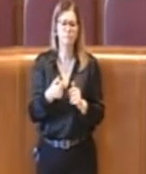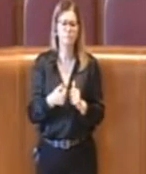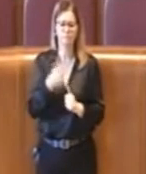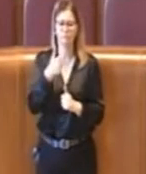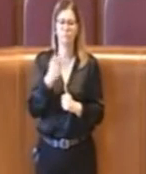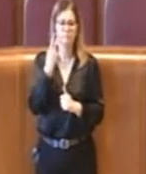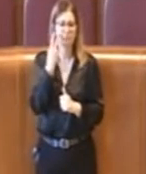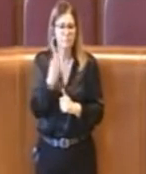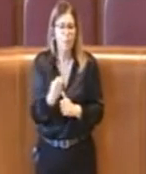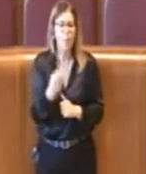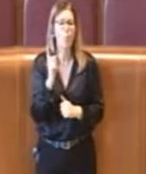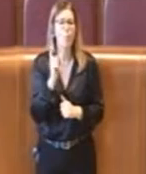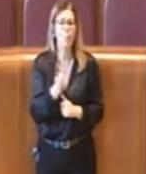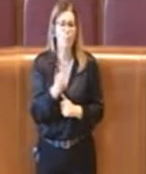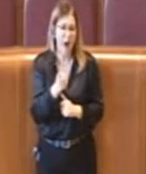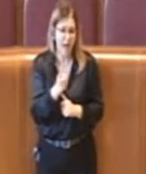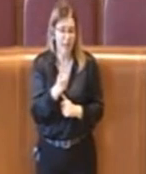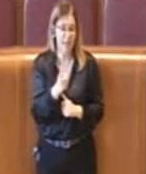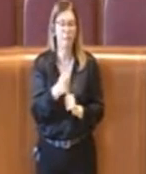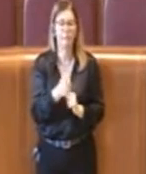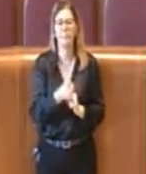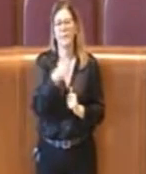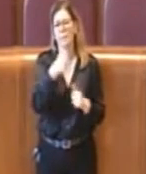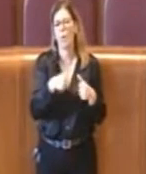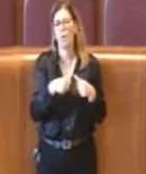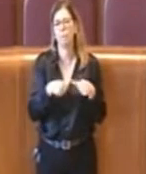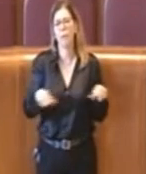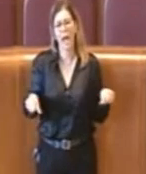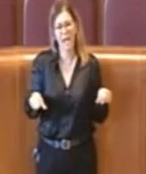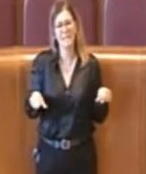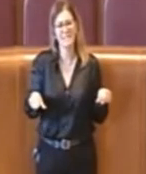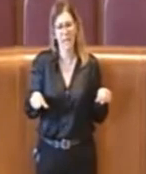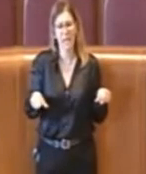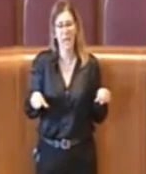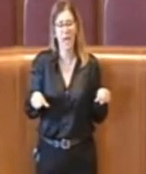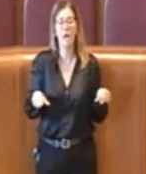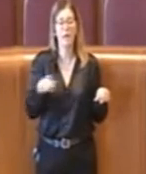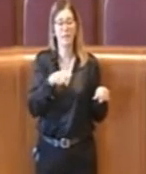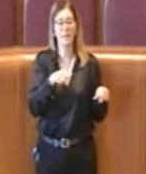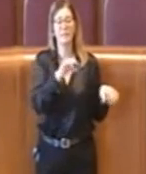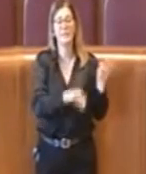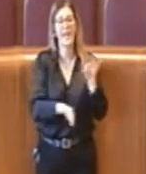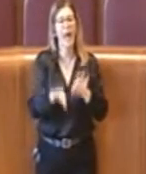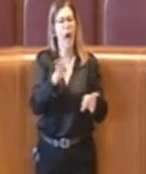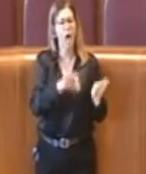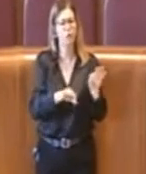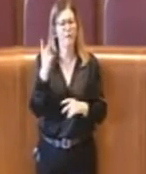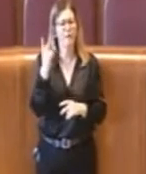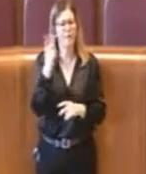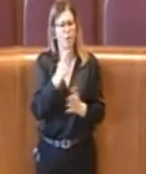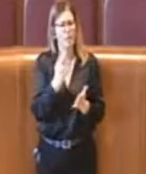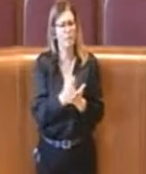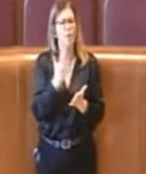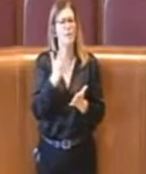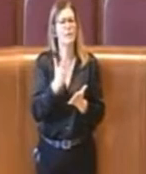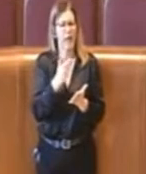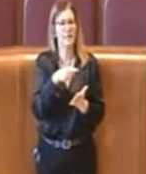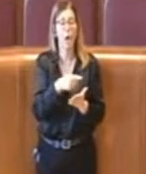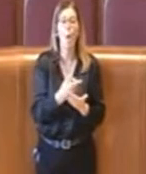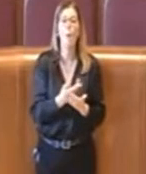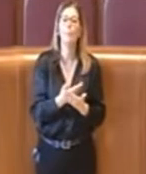funzione pubblica del teatro come funzione